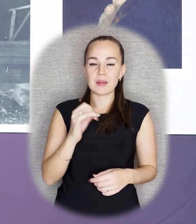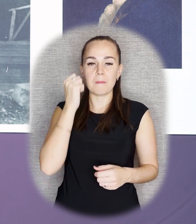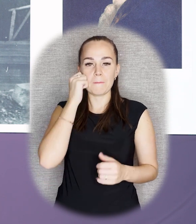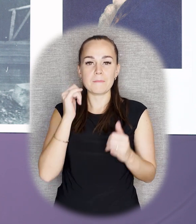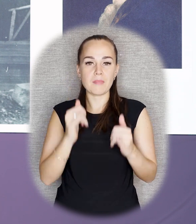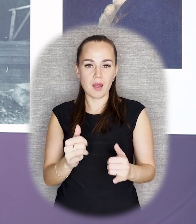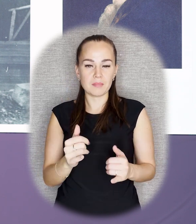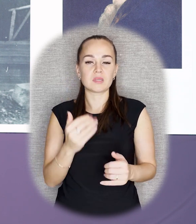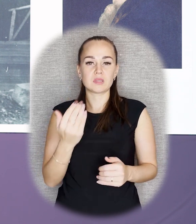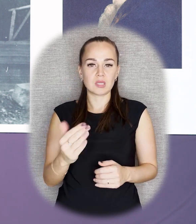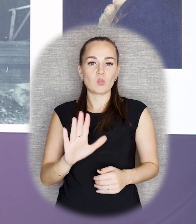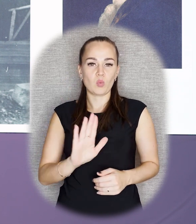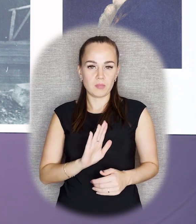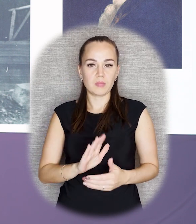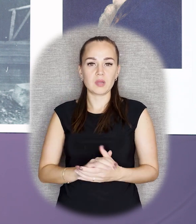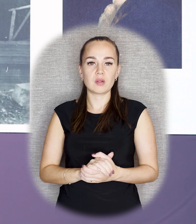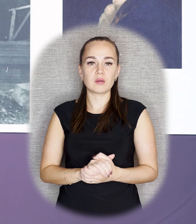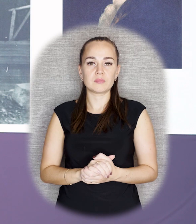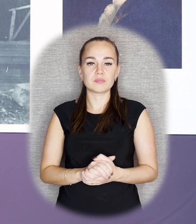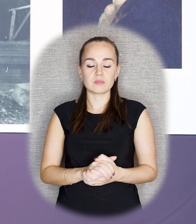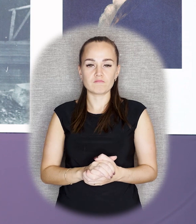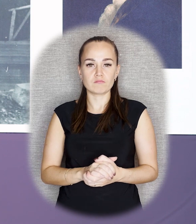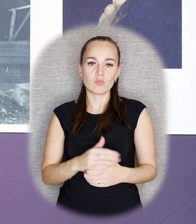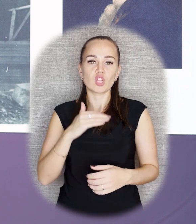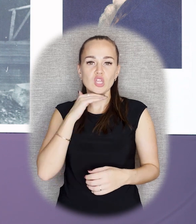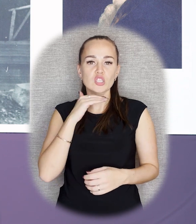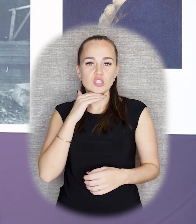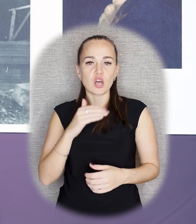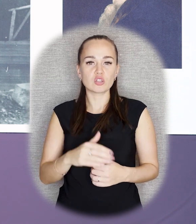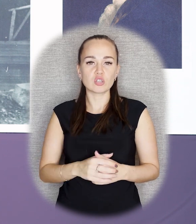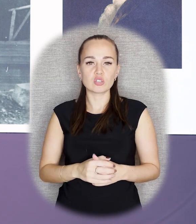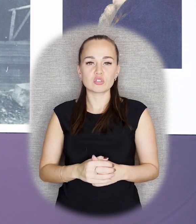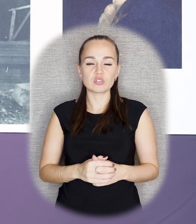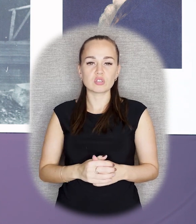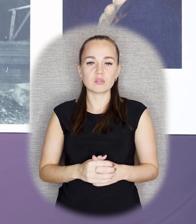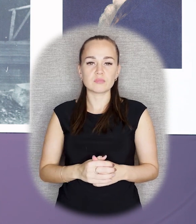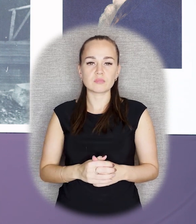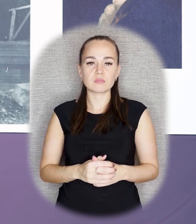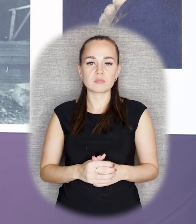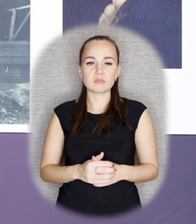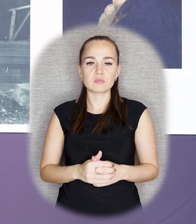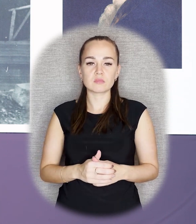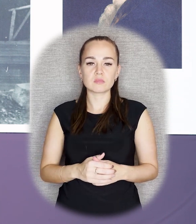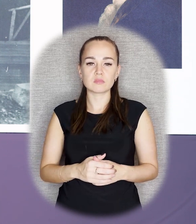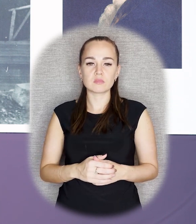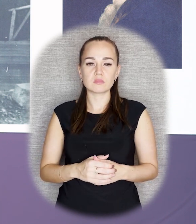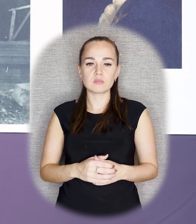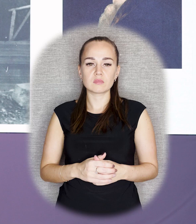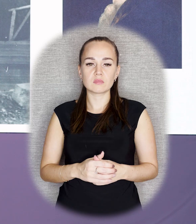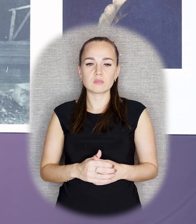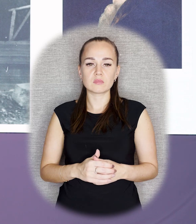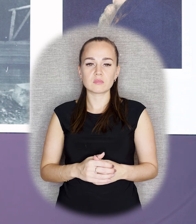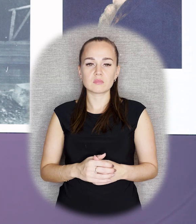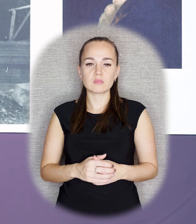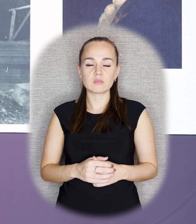был достаточно… Про Шервода вообще говорили, что он скульптор, который